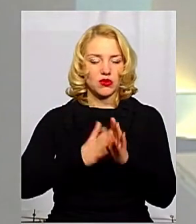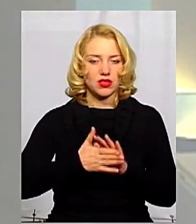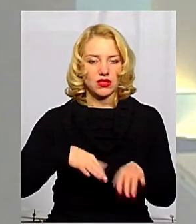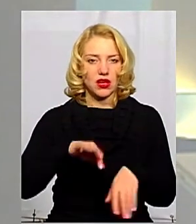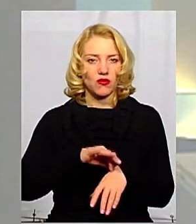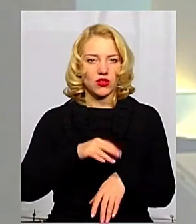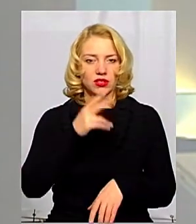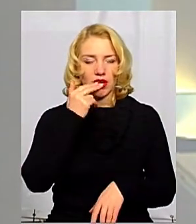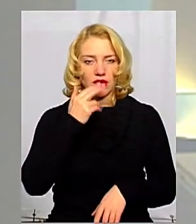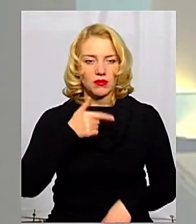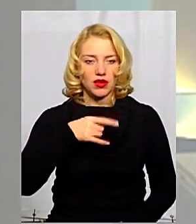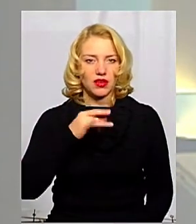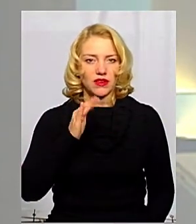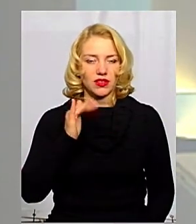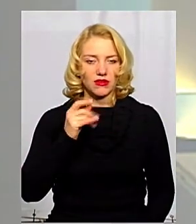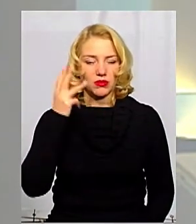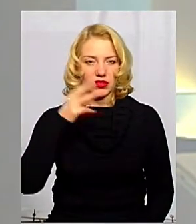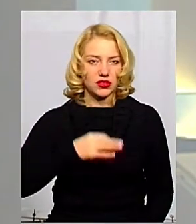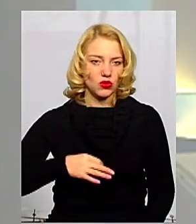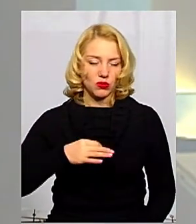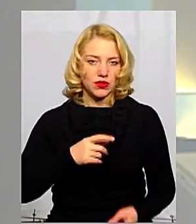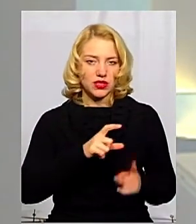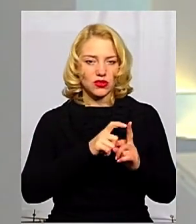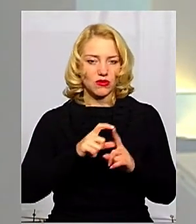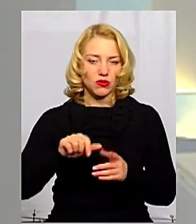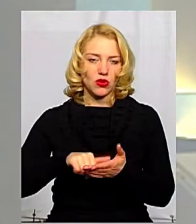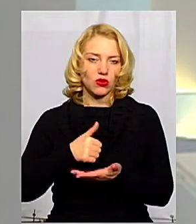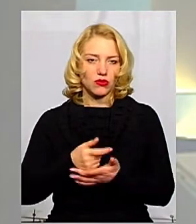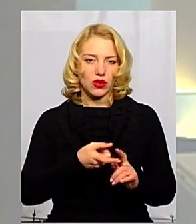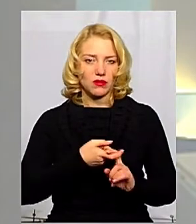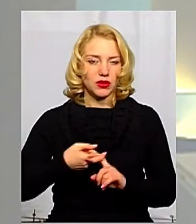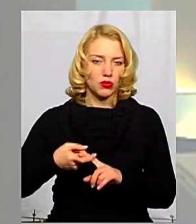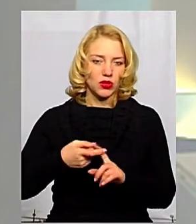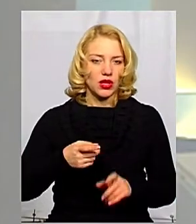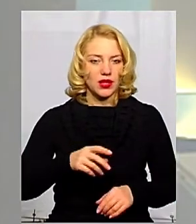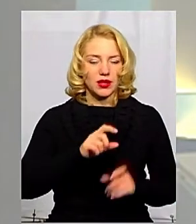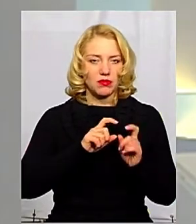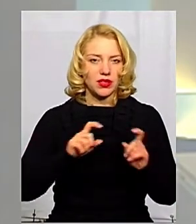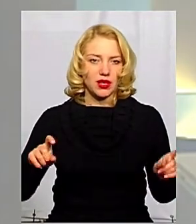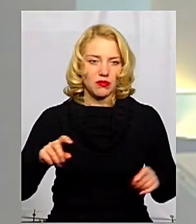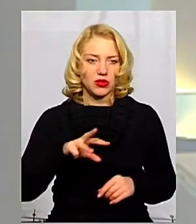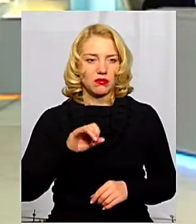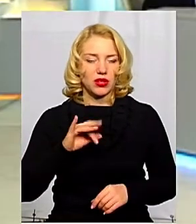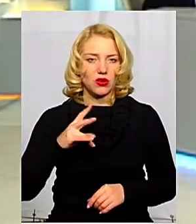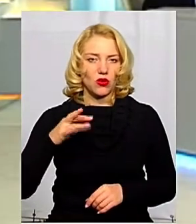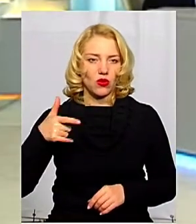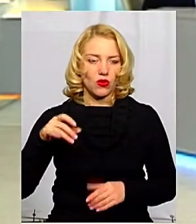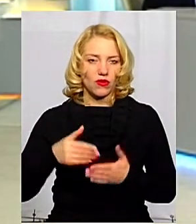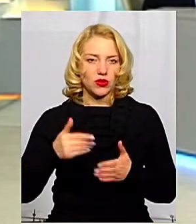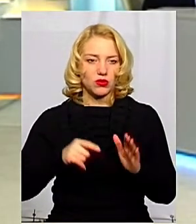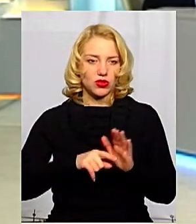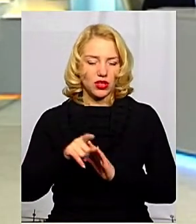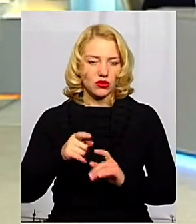захворюваності на грип і гирвів Хмельницькій області. За словами головного епідеміолога Департаменту Олександра Мирного, від